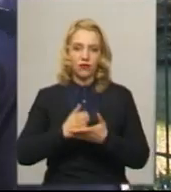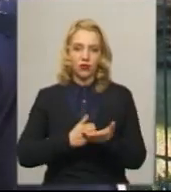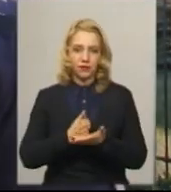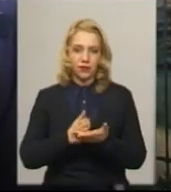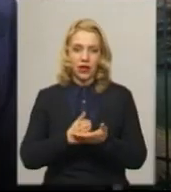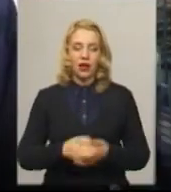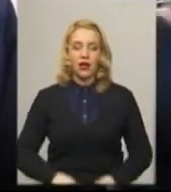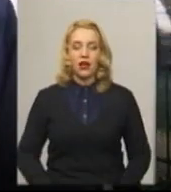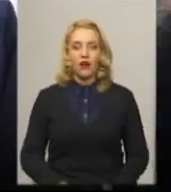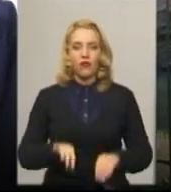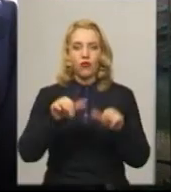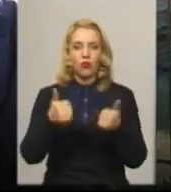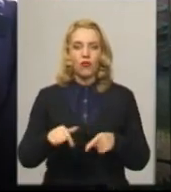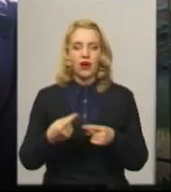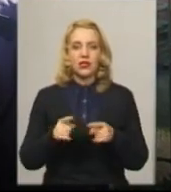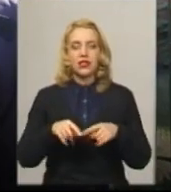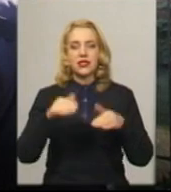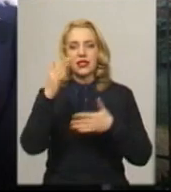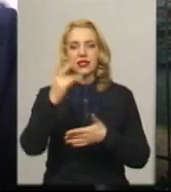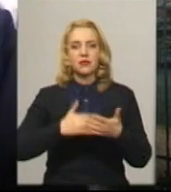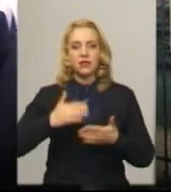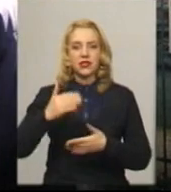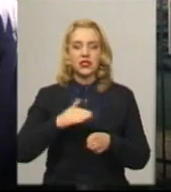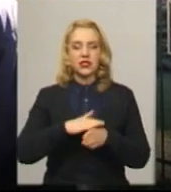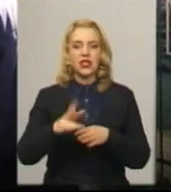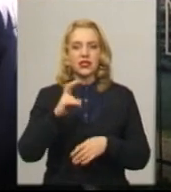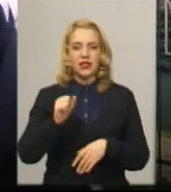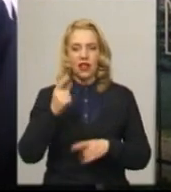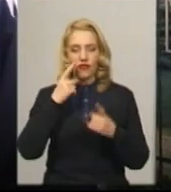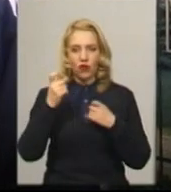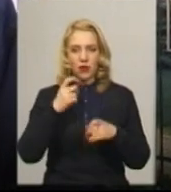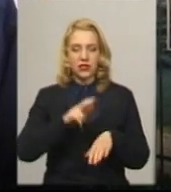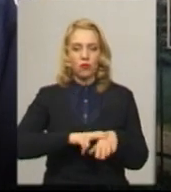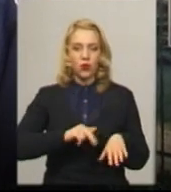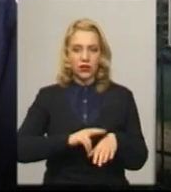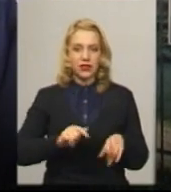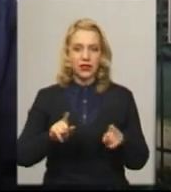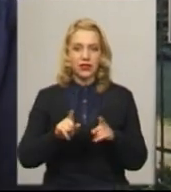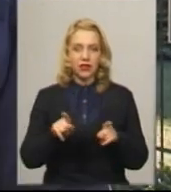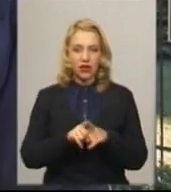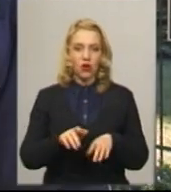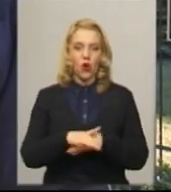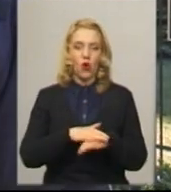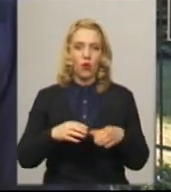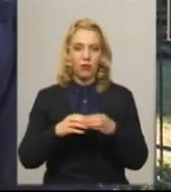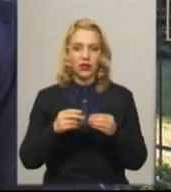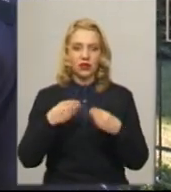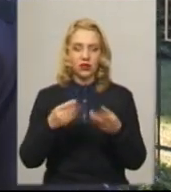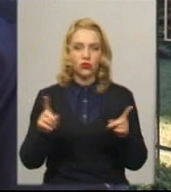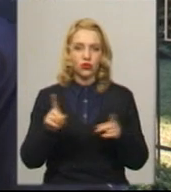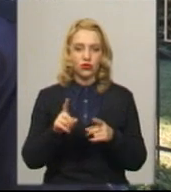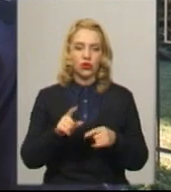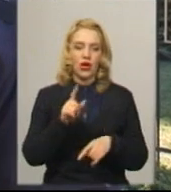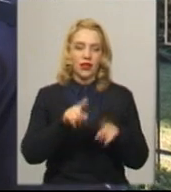Формування оцих списків також дійснюється і за інформацією поліцейських в цері громади. Так громади надають, що певні громадяни